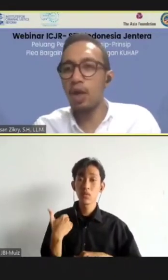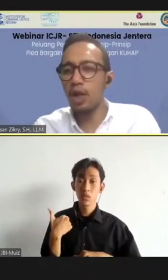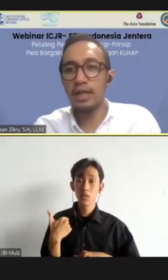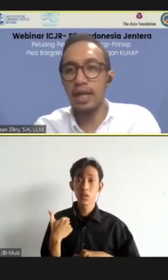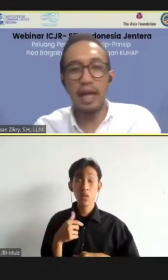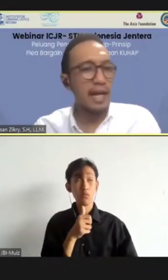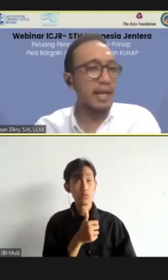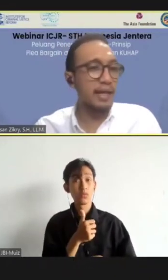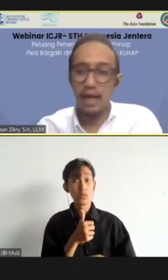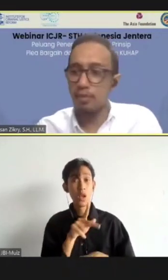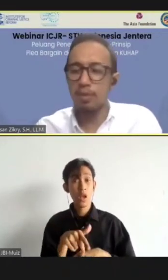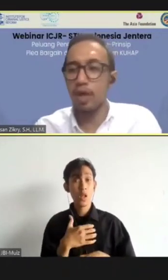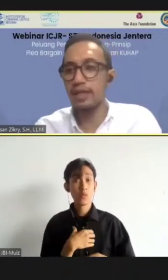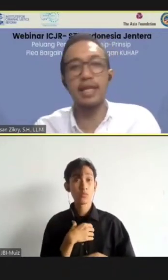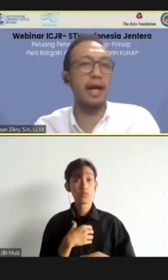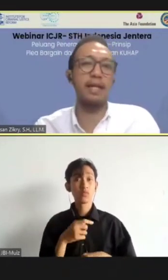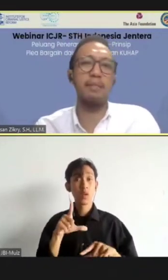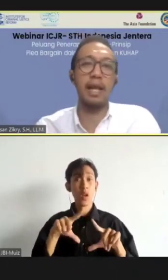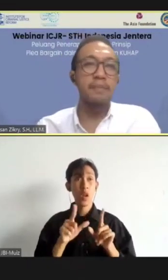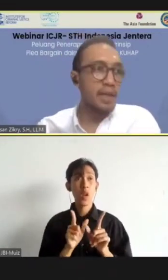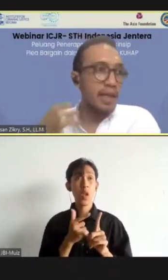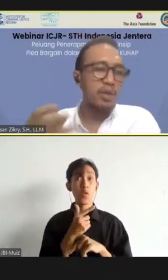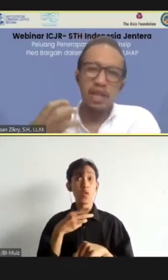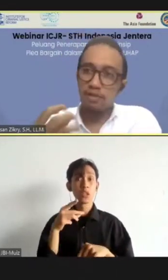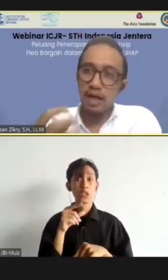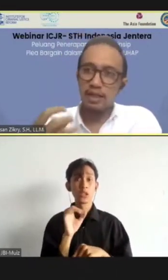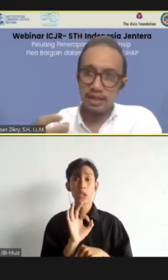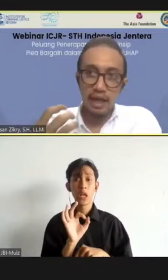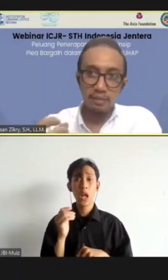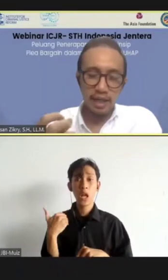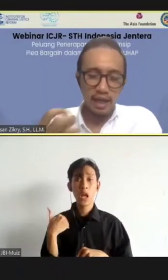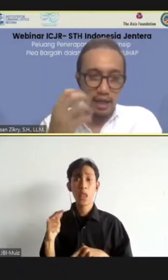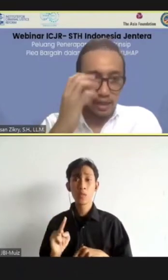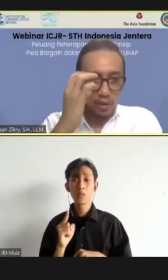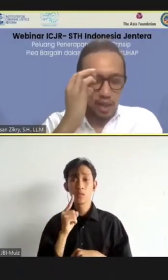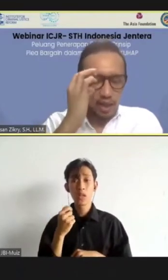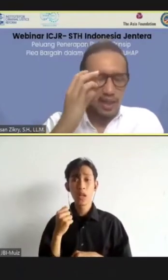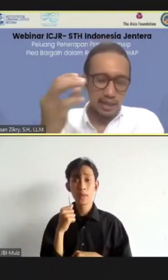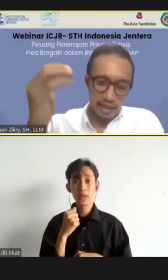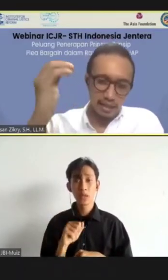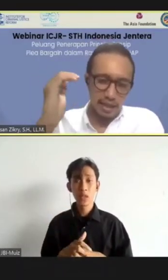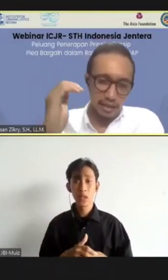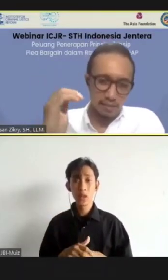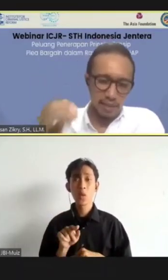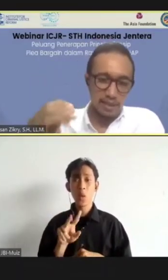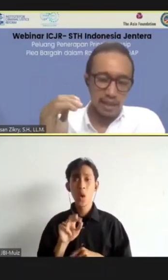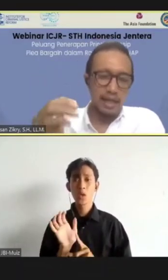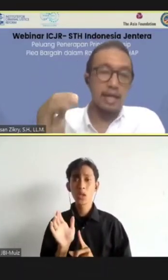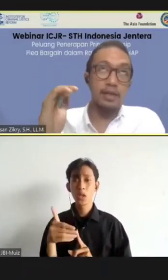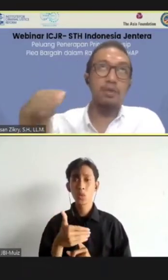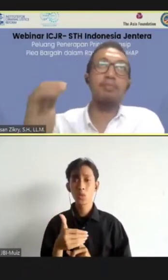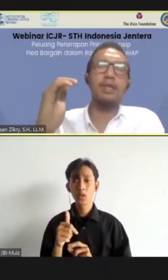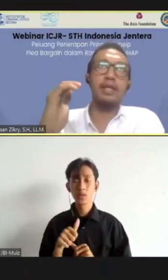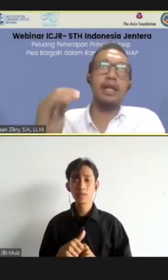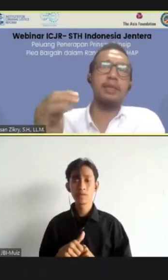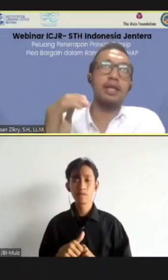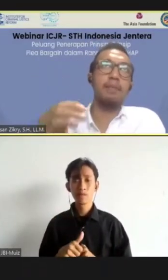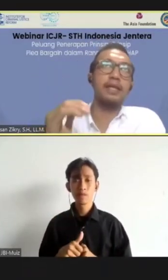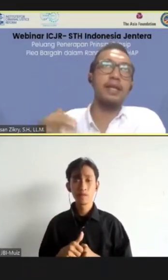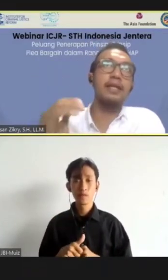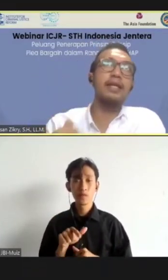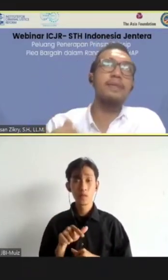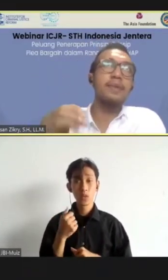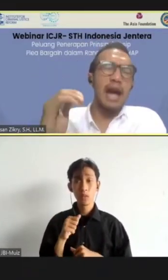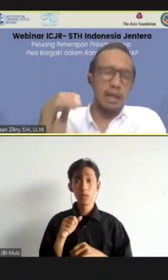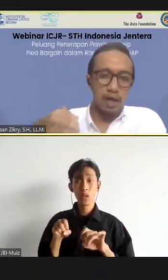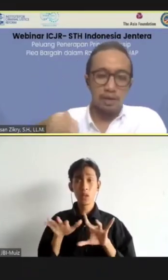lawyernya nggak ada, kita nggak memulai sidang, dia bilang. Itu safeguard yang sangat mereka lindungi. Dan tidak terlepas, dan itu tidak bisa